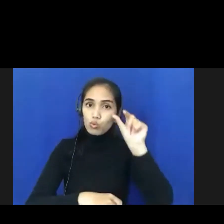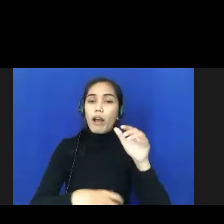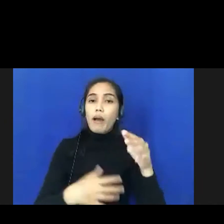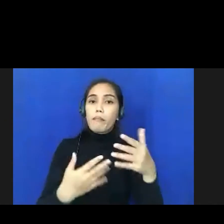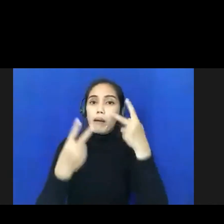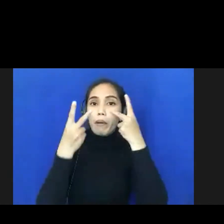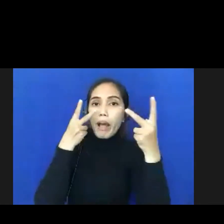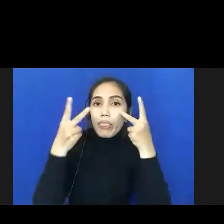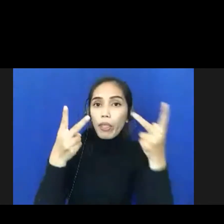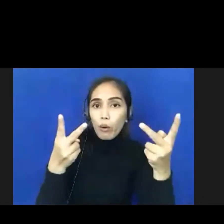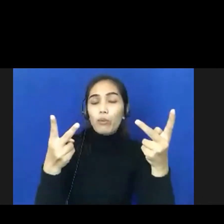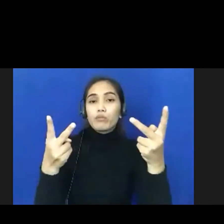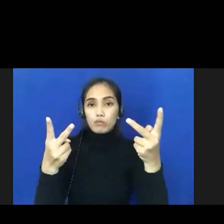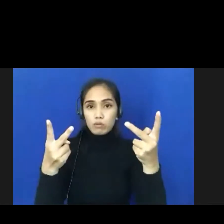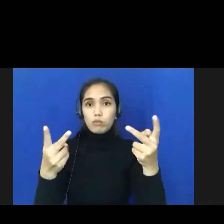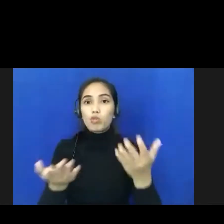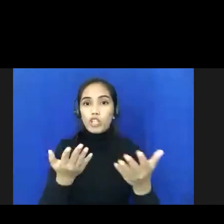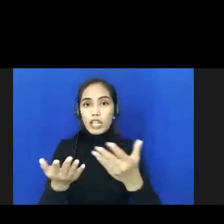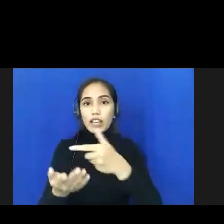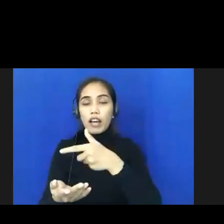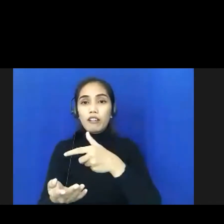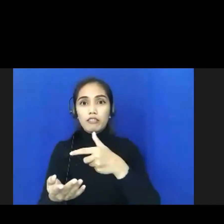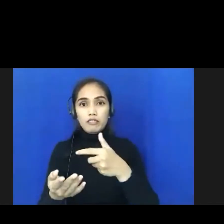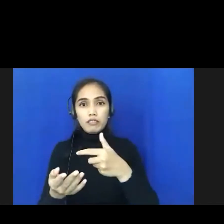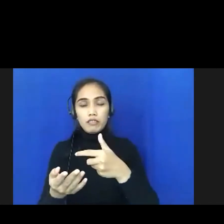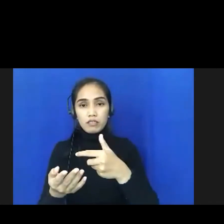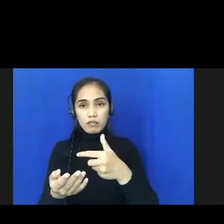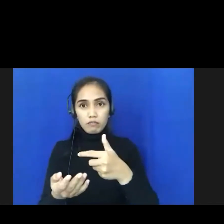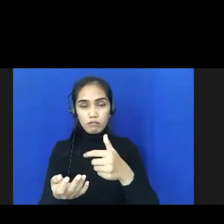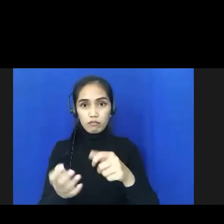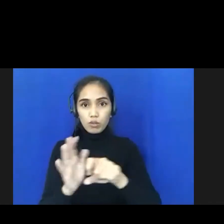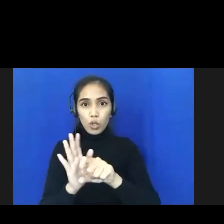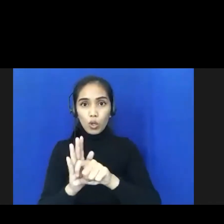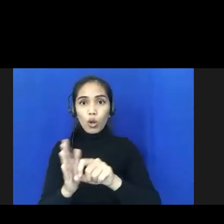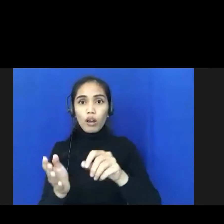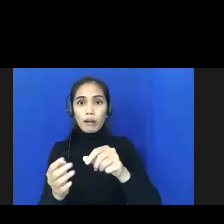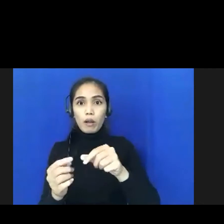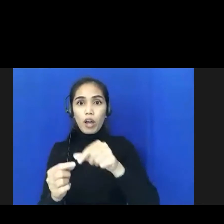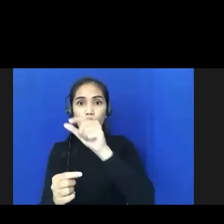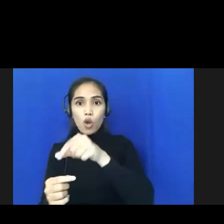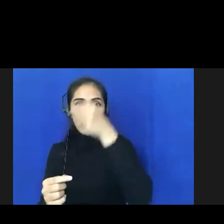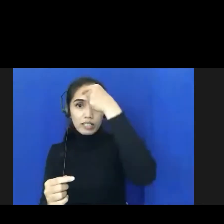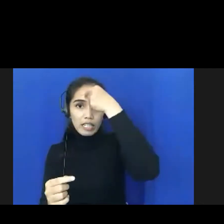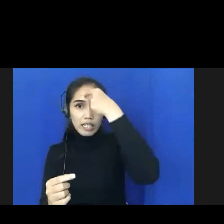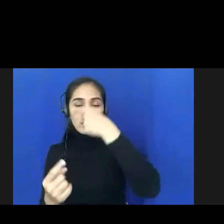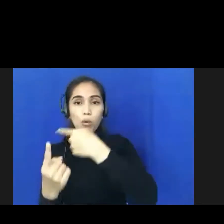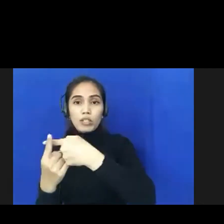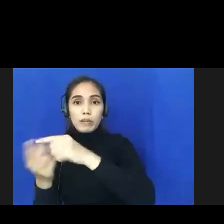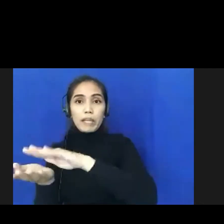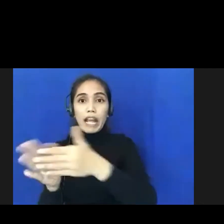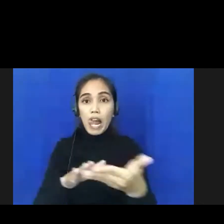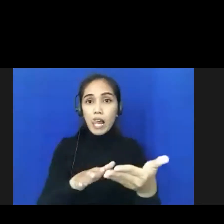terjadinya hal-hal yang katakanlah seperti kalau terjadi pasien meninggal atau ada hal-hal yang